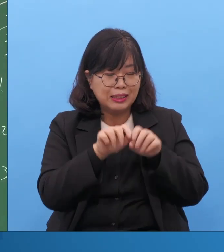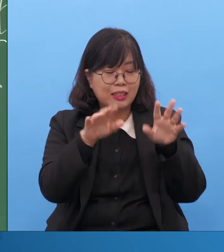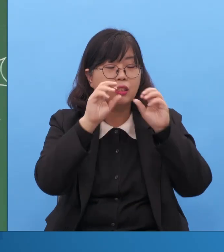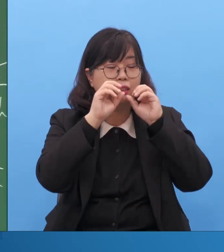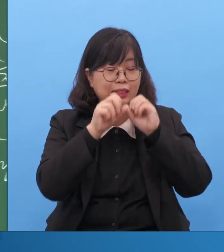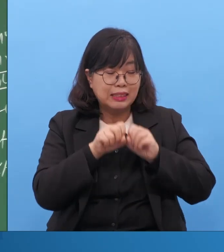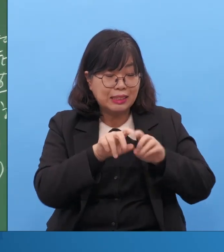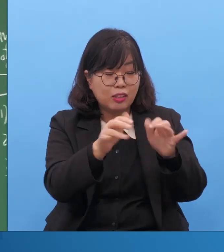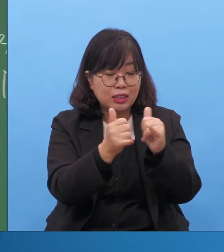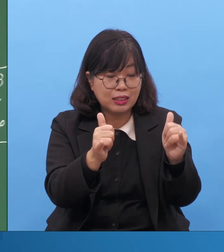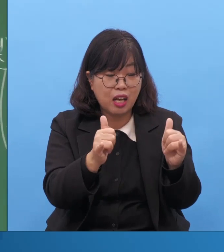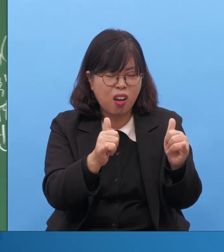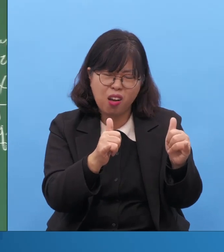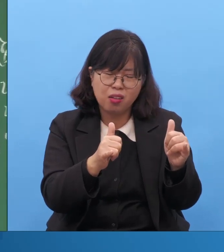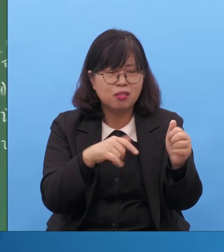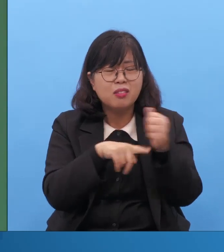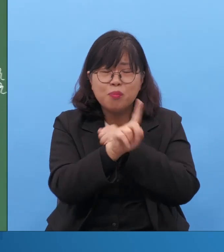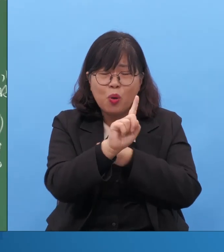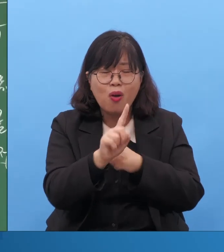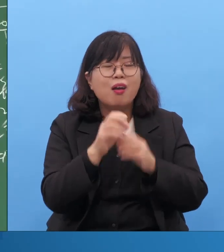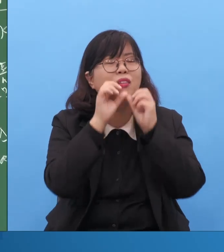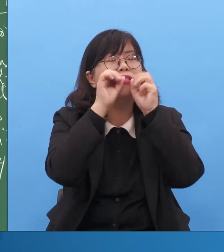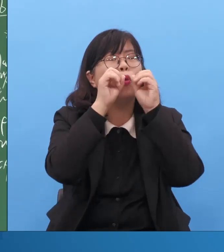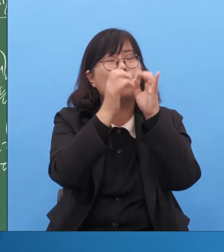그게 바로 이겁니다.